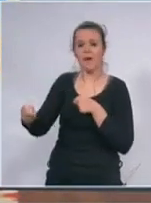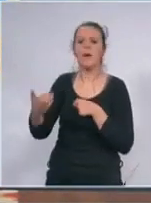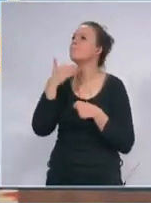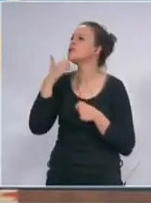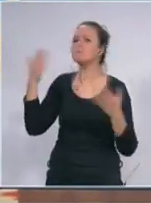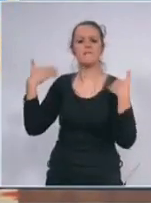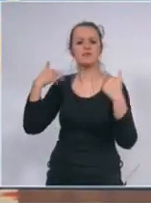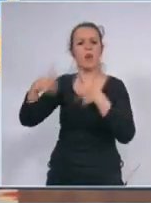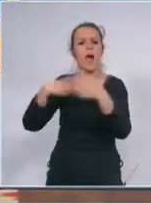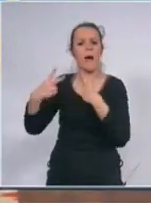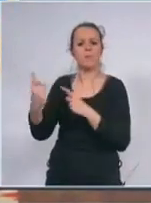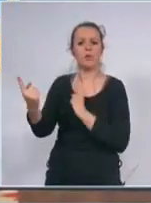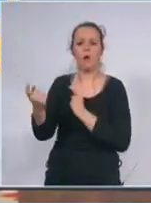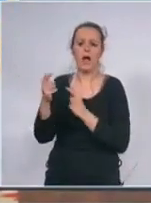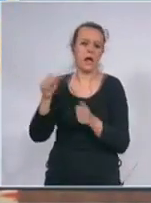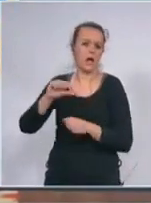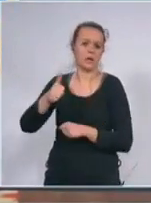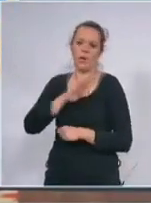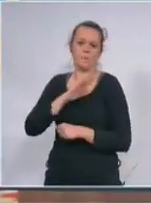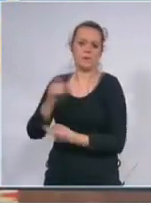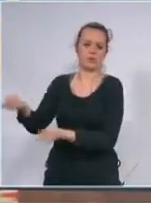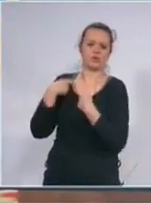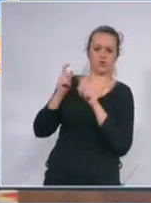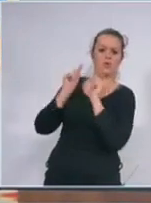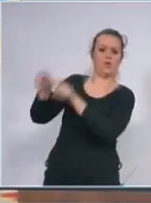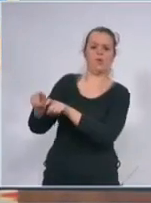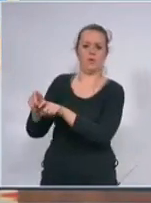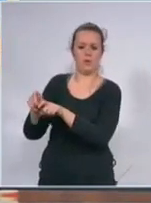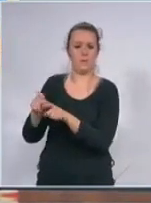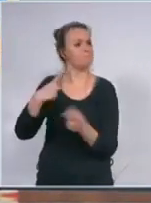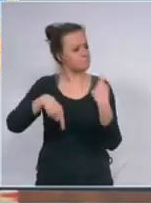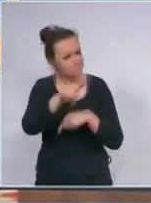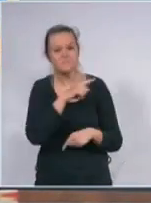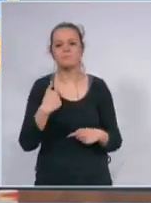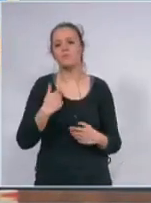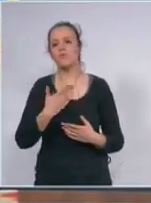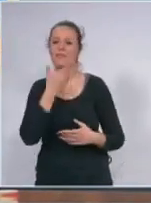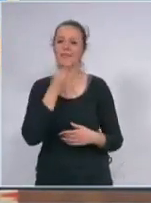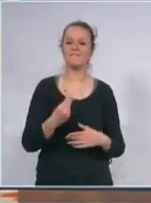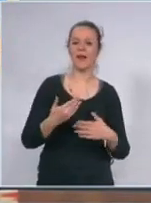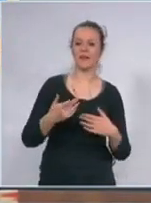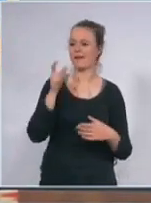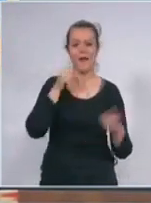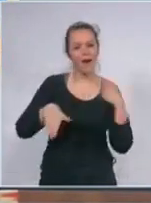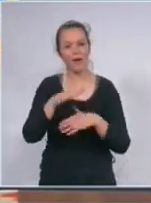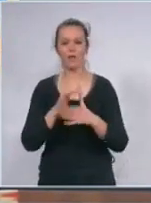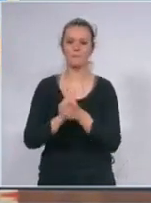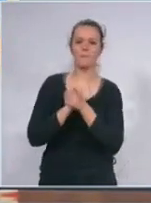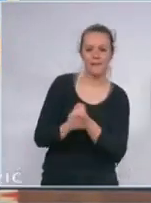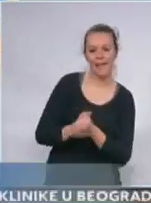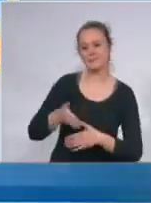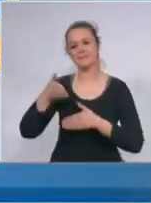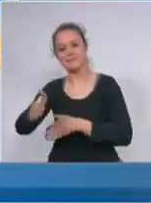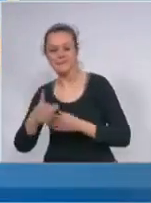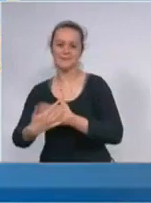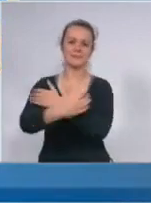prostoru čini veliki rizik mi smo divan narod mi smo prijateljski raspoložen narod prema svima mi imamo našu divnu tradiciju pozdravljanja